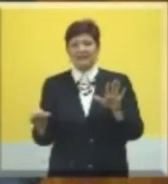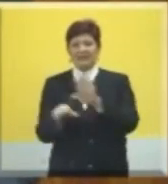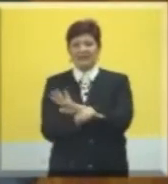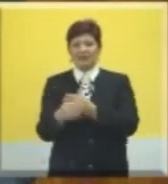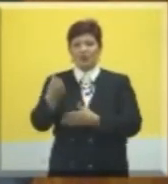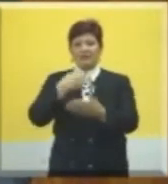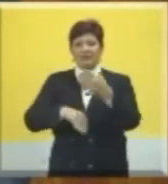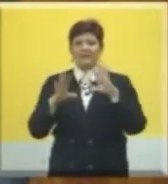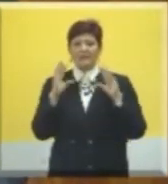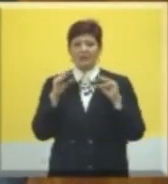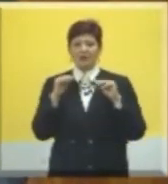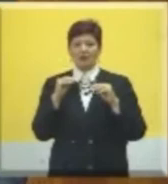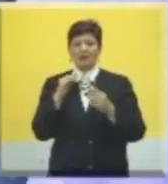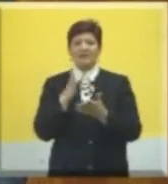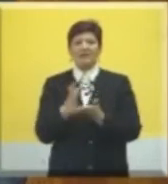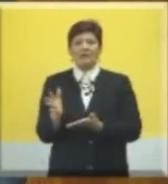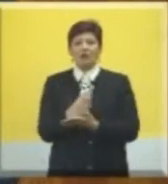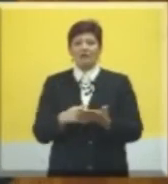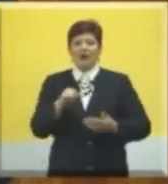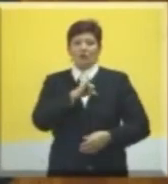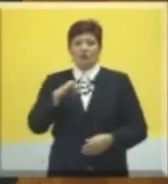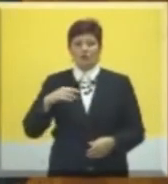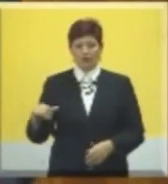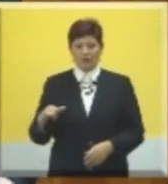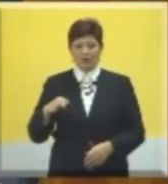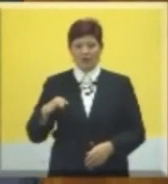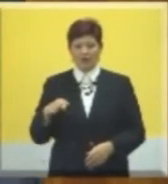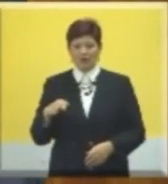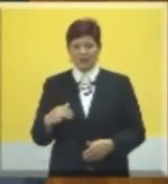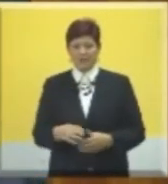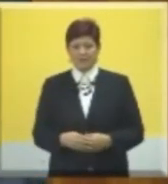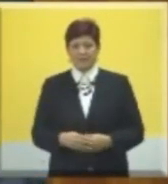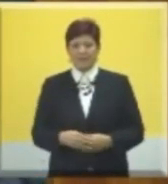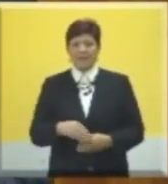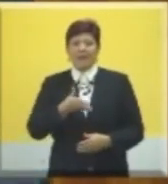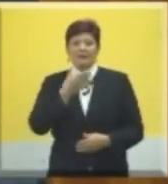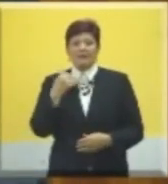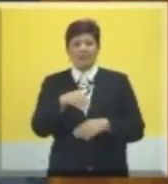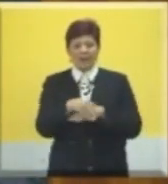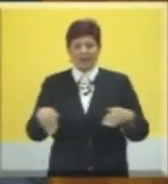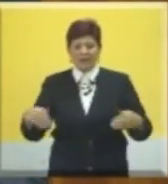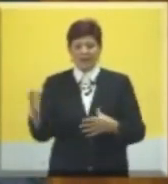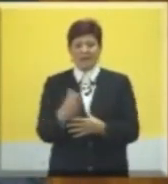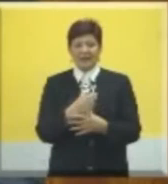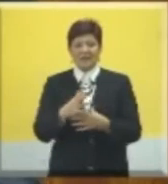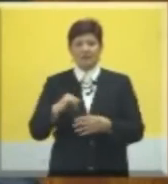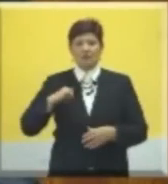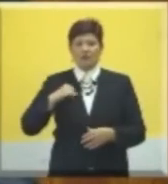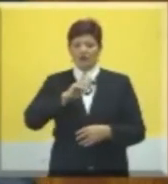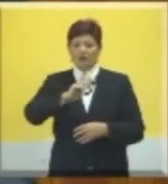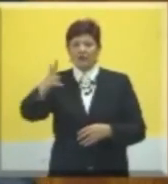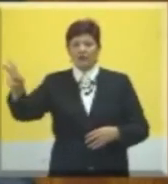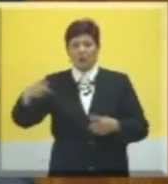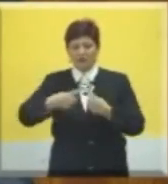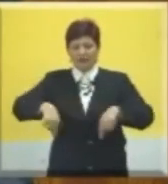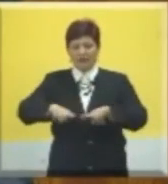se iza priče da samo ostvaruje autonomiju Vojvodine. Nema granice između Vojvodine i drugih delova Srbije,